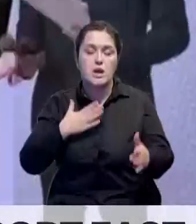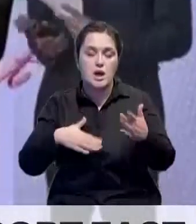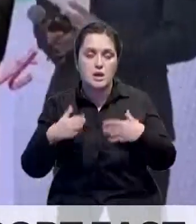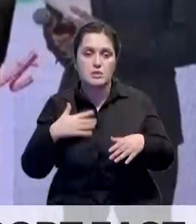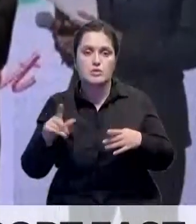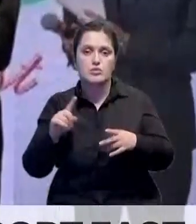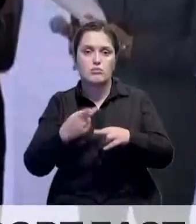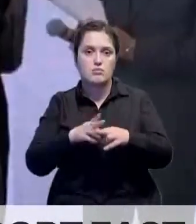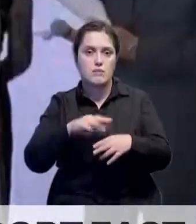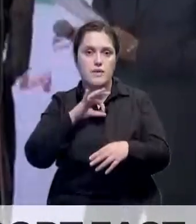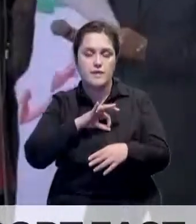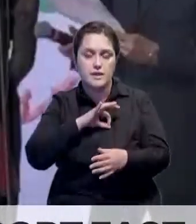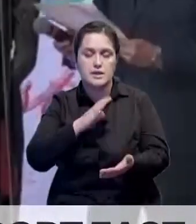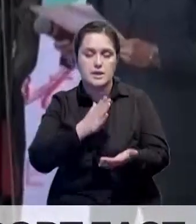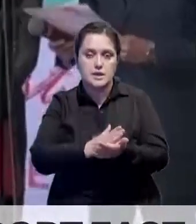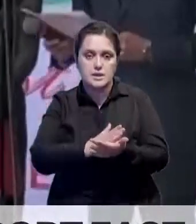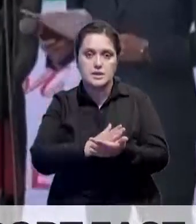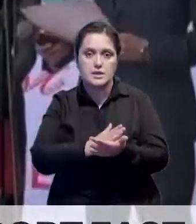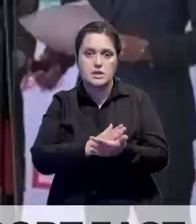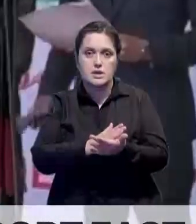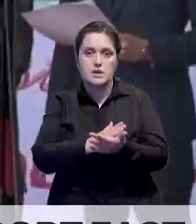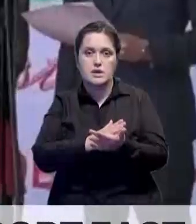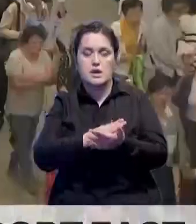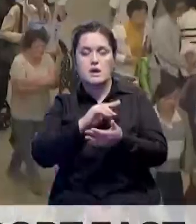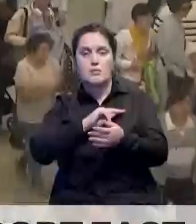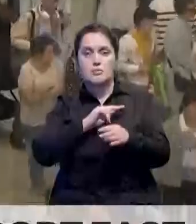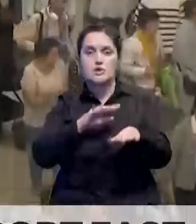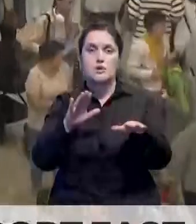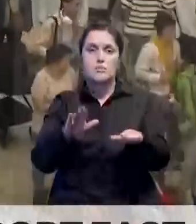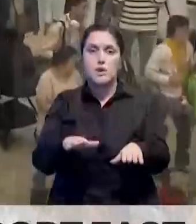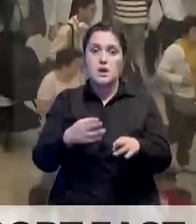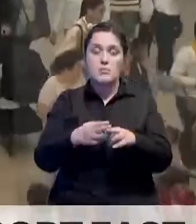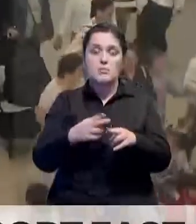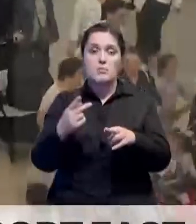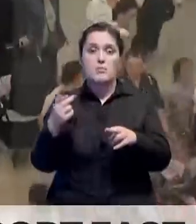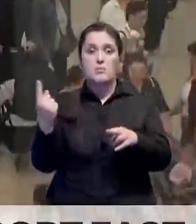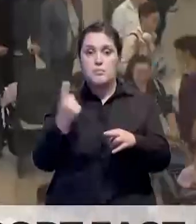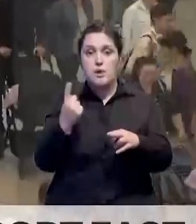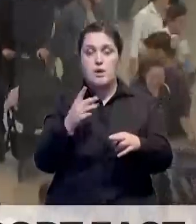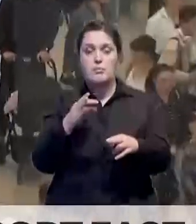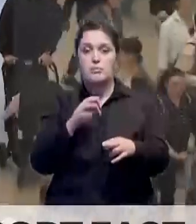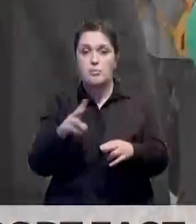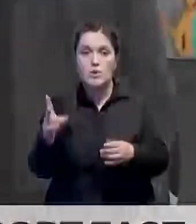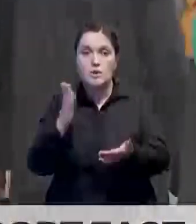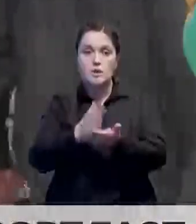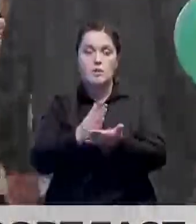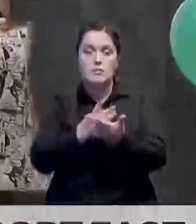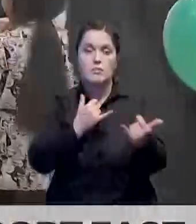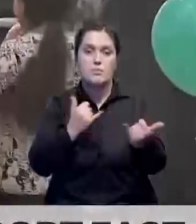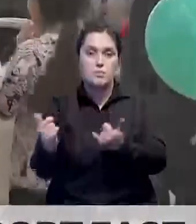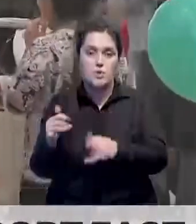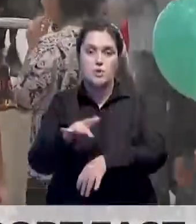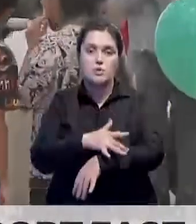мультипликативный эффект большой, потому что это создаются рабочие места. Как и в Первом Моле, данное пространство направлено на предоставление